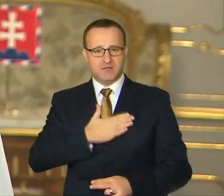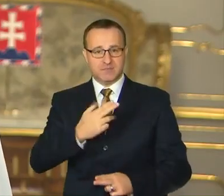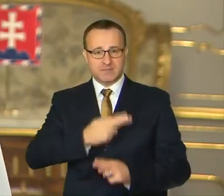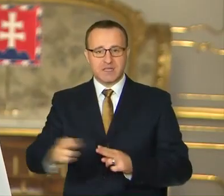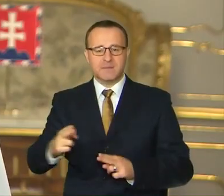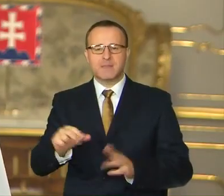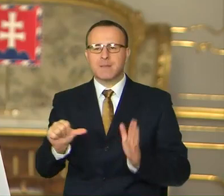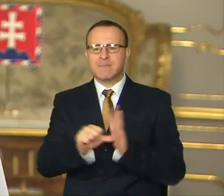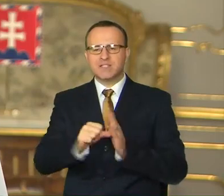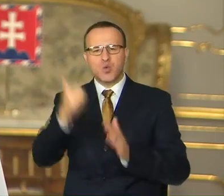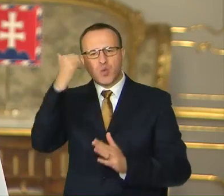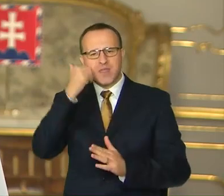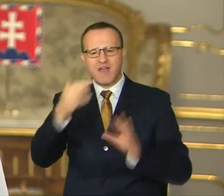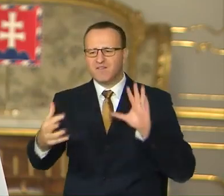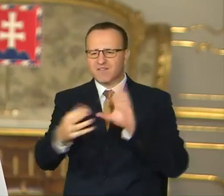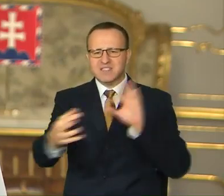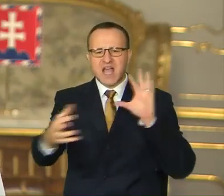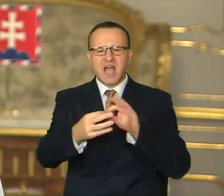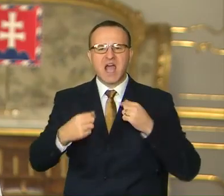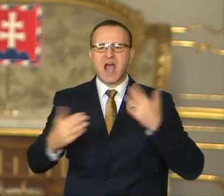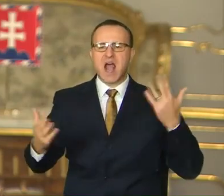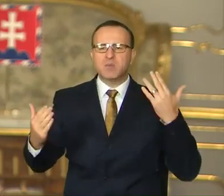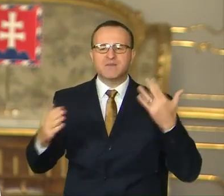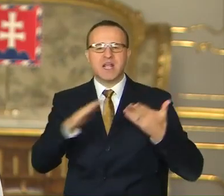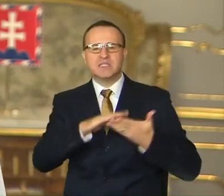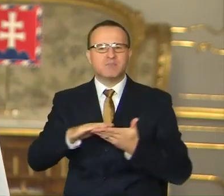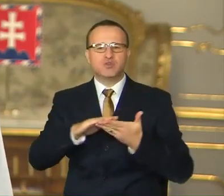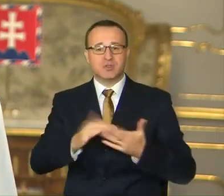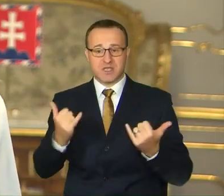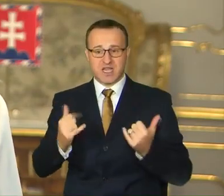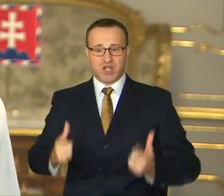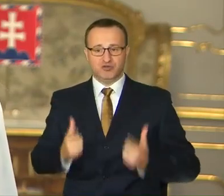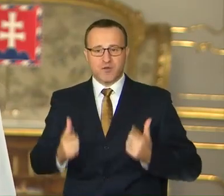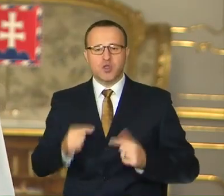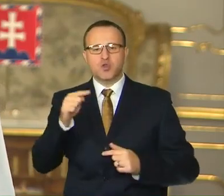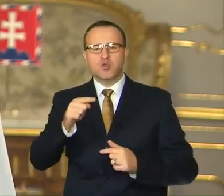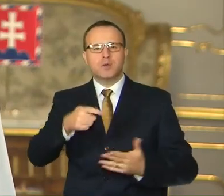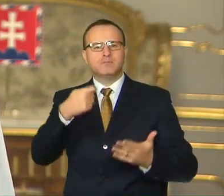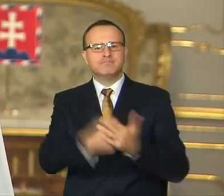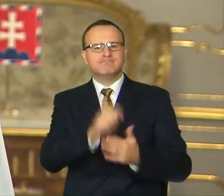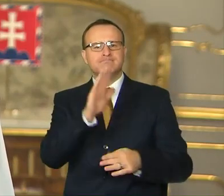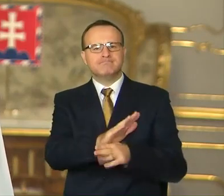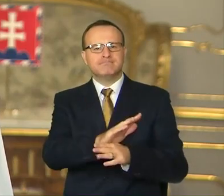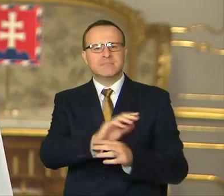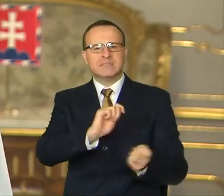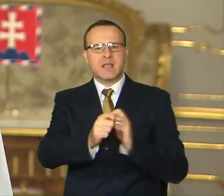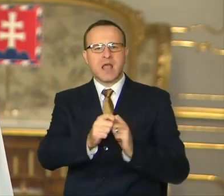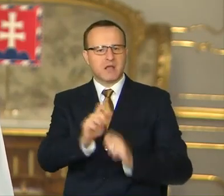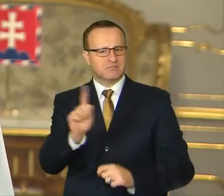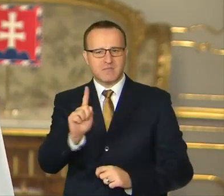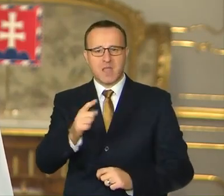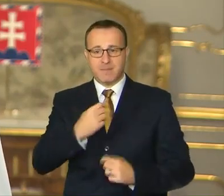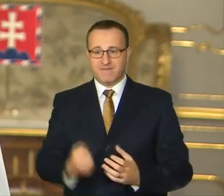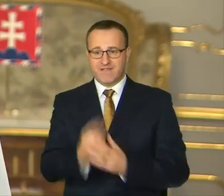Medziludské vzťahy, atmosféra, v akej naša spoločnosť žije, nie je daná a nemenná. Vytvárame ju my všetci.